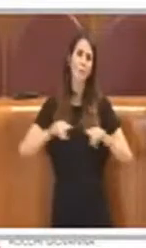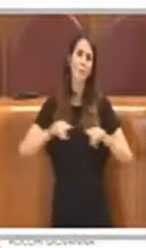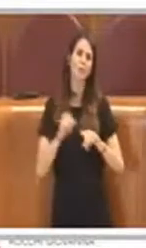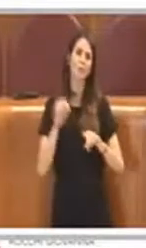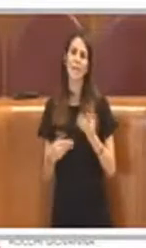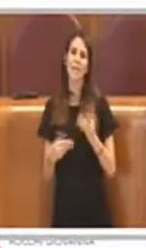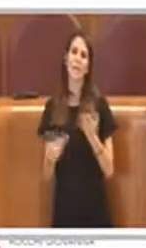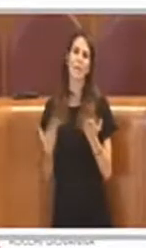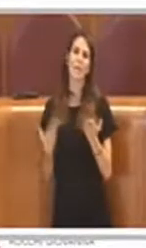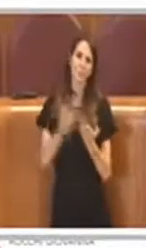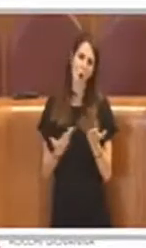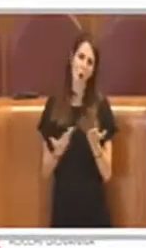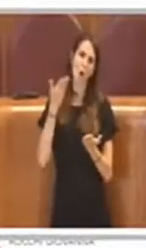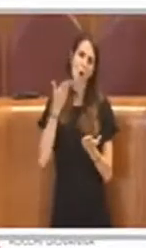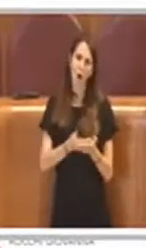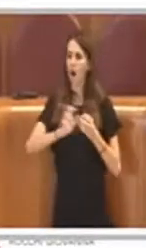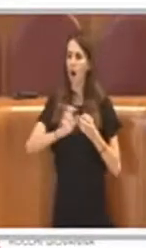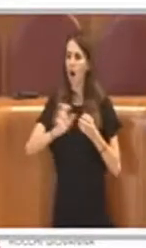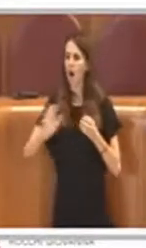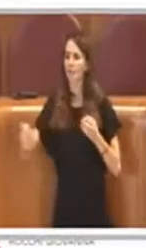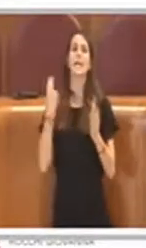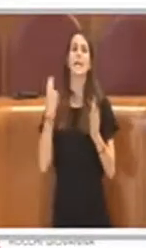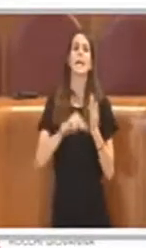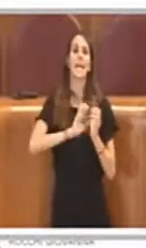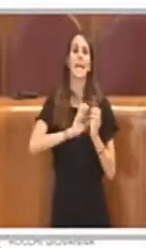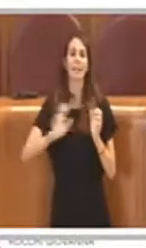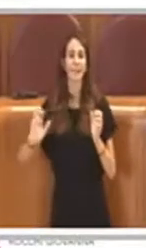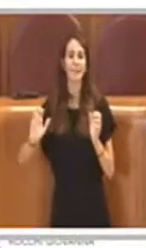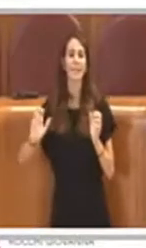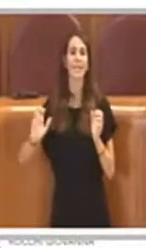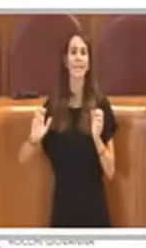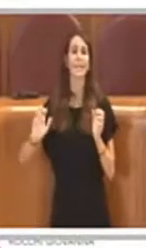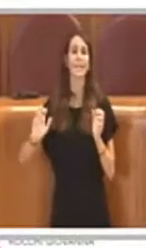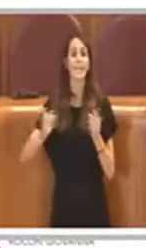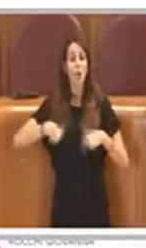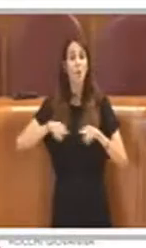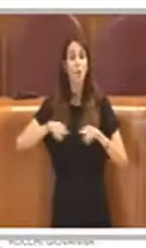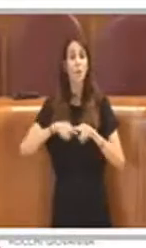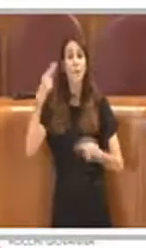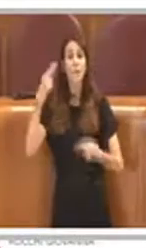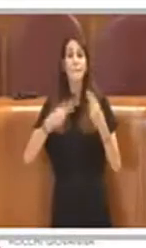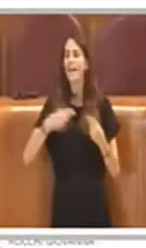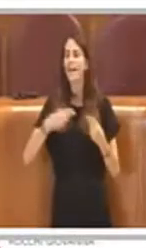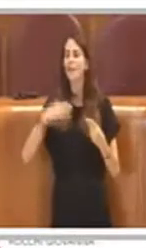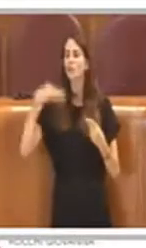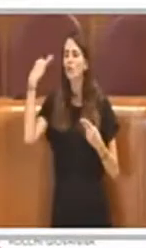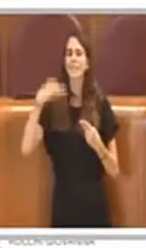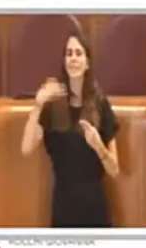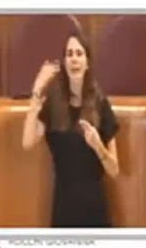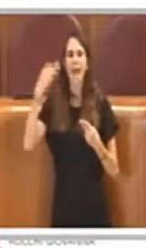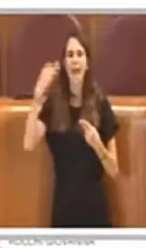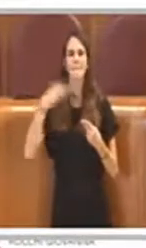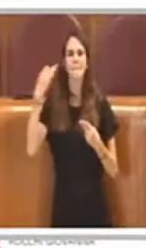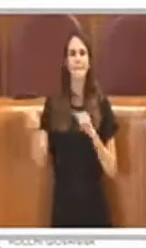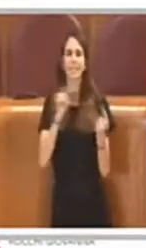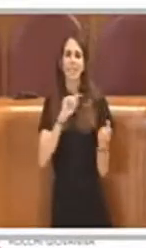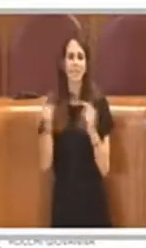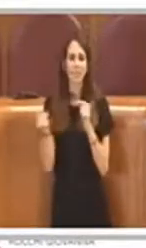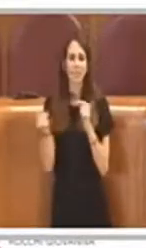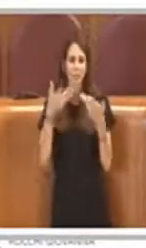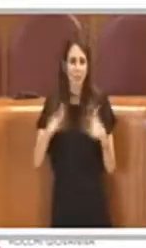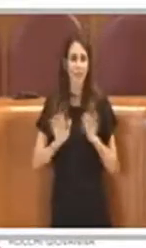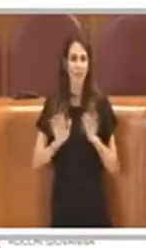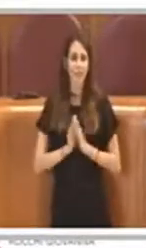iniziative che sono state portate all'interno della Commissione Bilancio sono sempre state, nei limiti del possibile, trattate ampiamente.